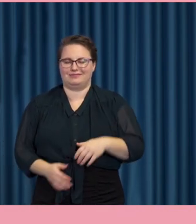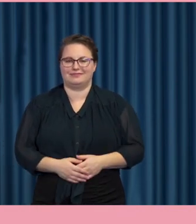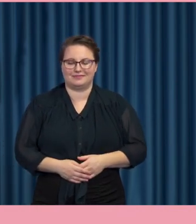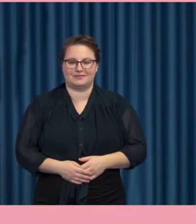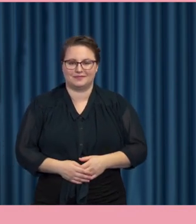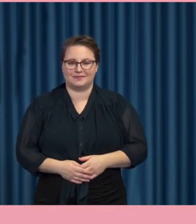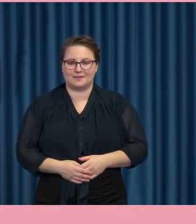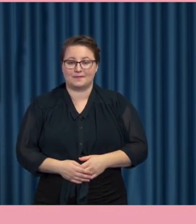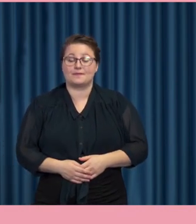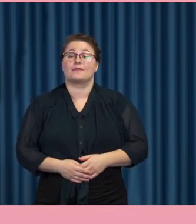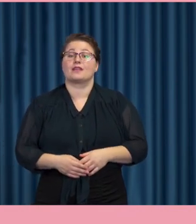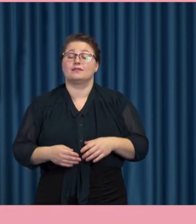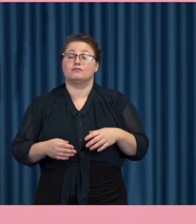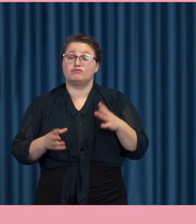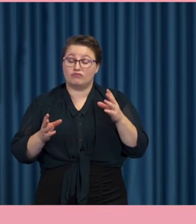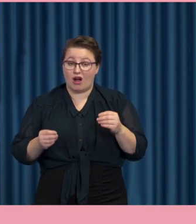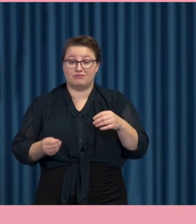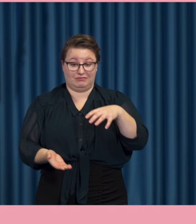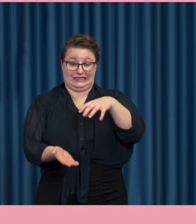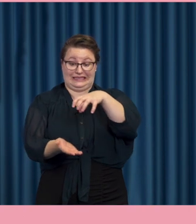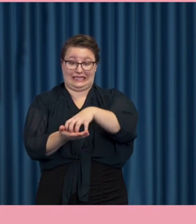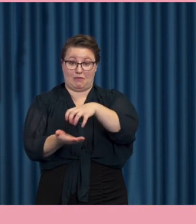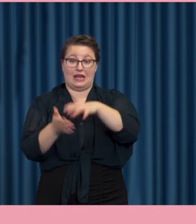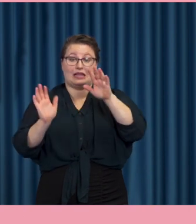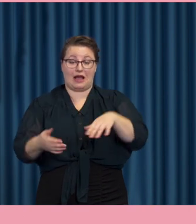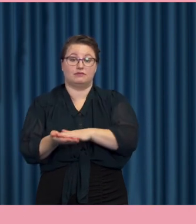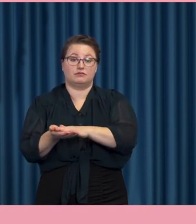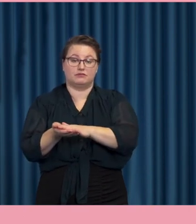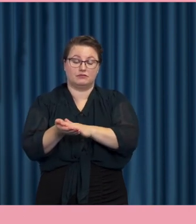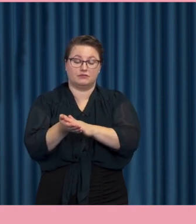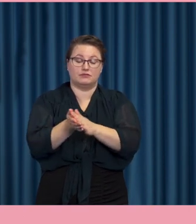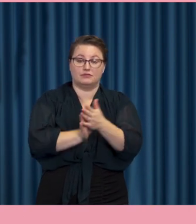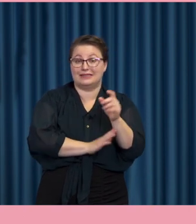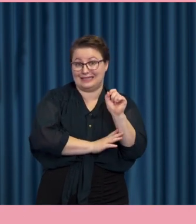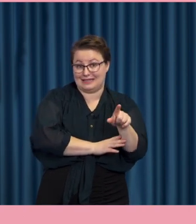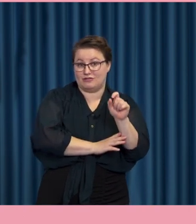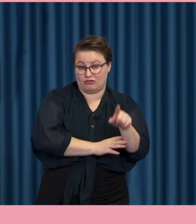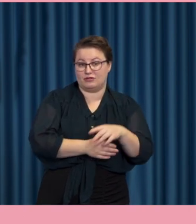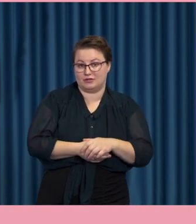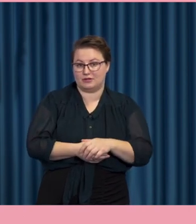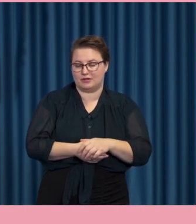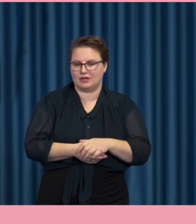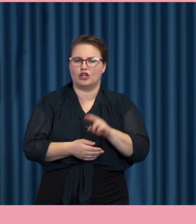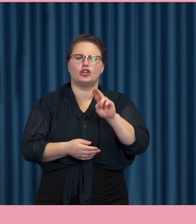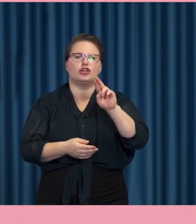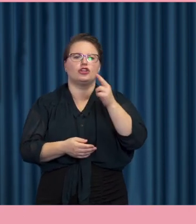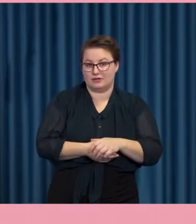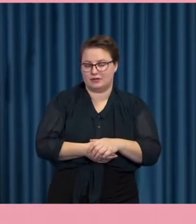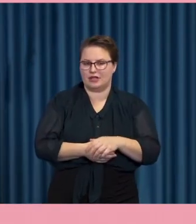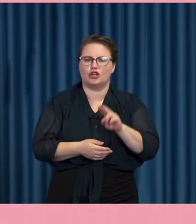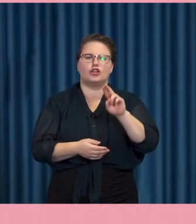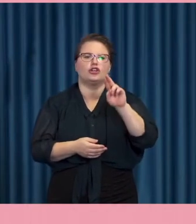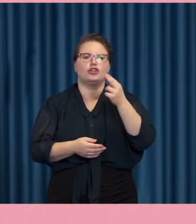I takt med att samhället digitaliseras så uppstår nya